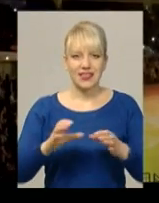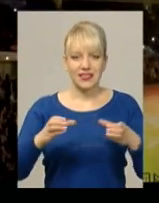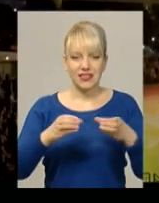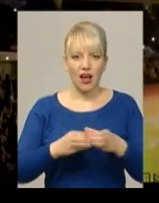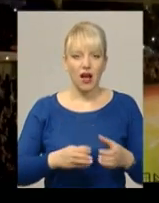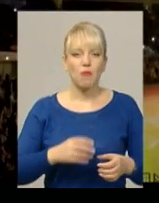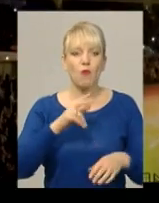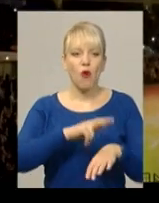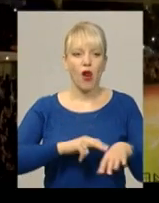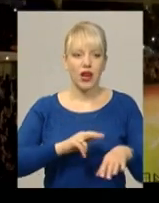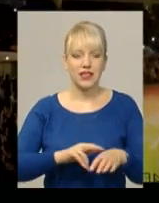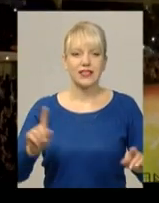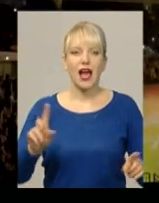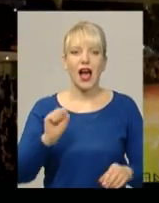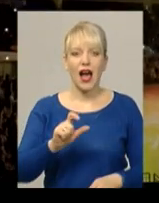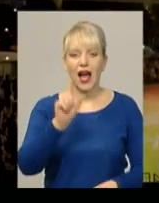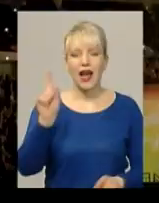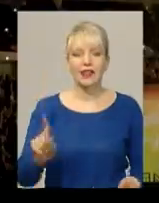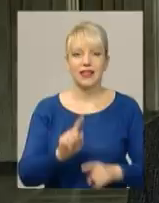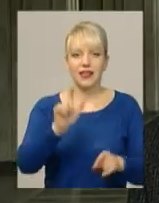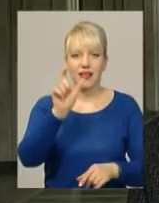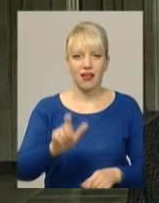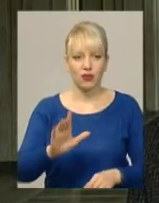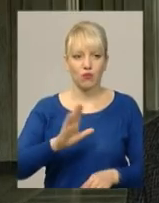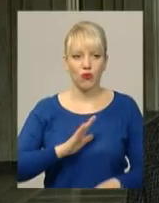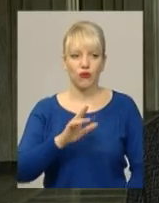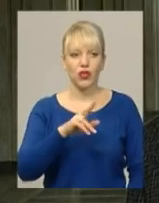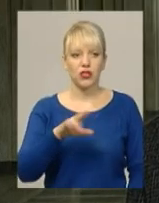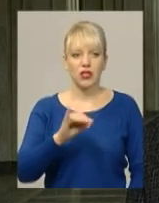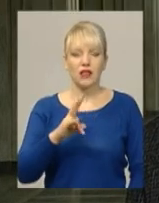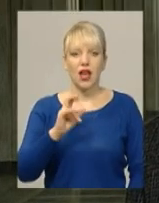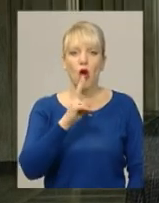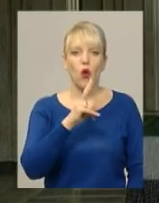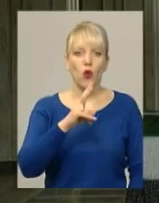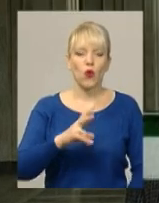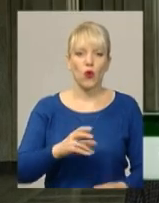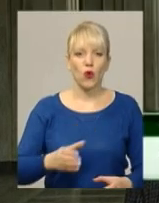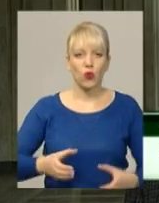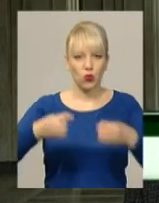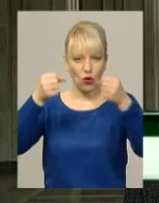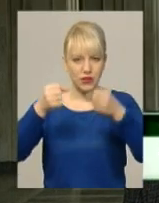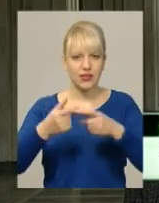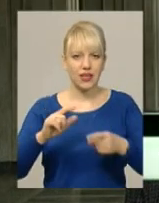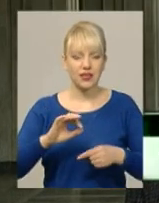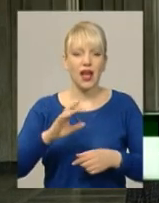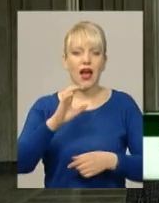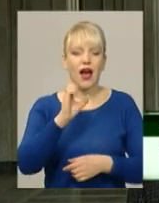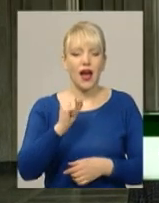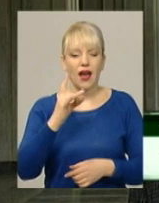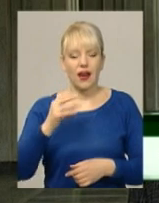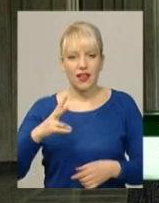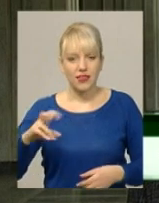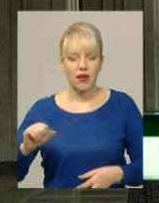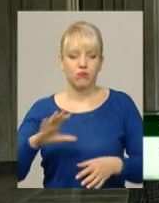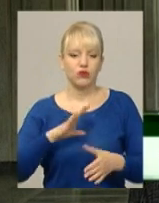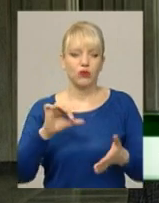відомчого фестивалю став хмельничанин Сергій Рабічук. «На Кьольнській арені там 20 тисяч міст, присутніх